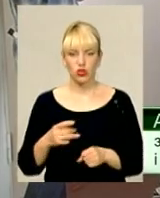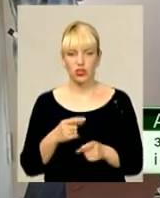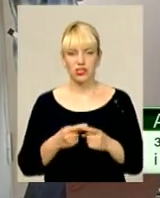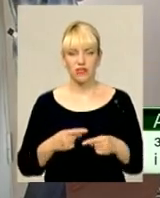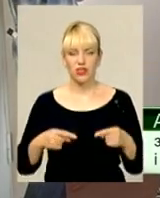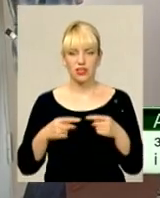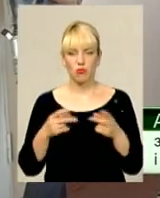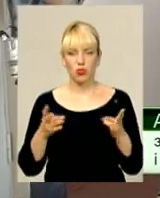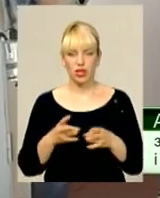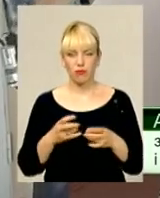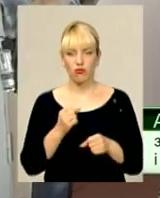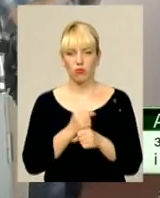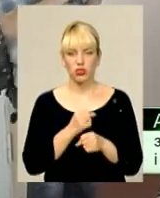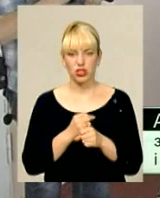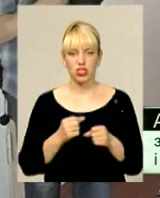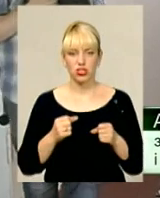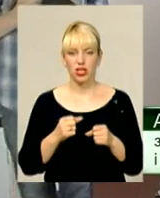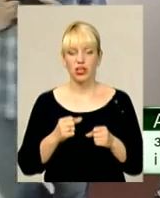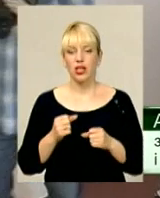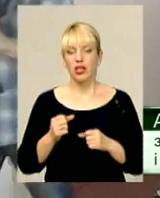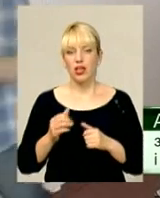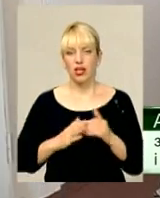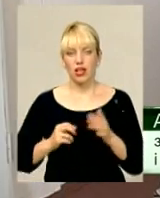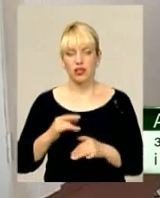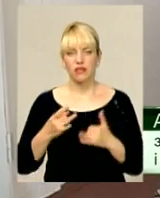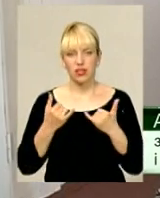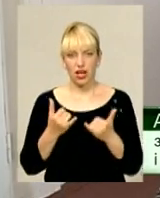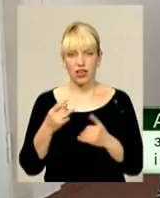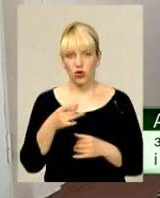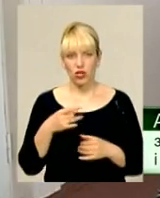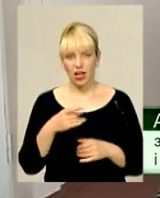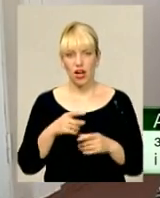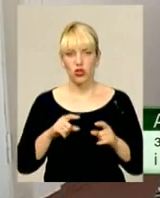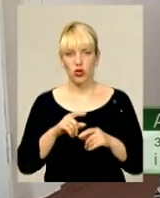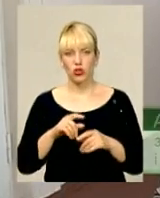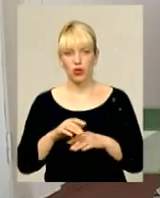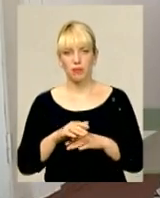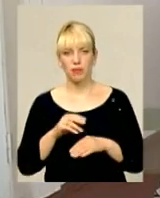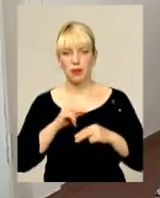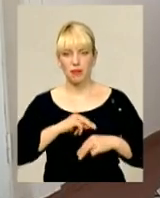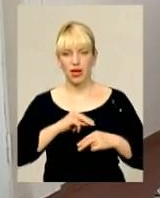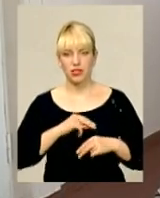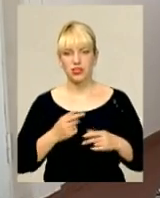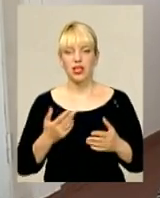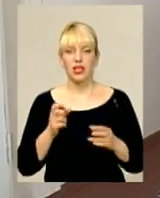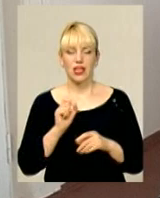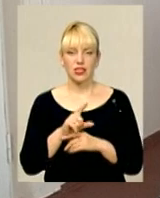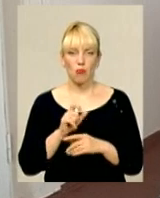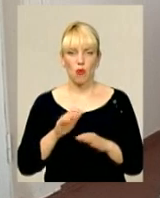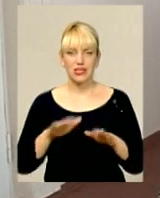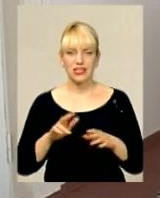потреби в робітничих кадрів для регіонального ринку праці. На замовлення місцевих підприємців,